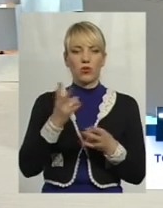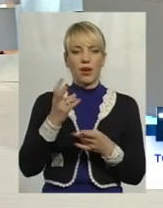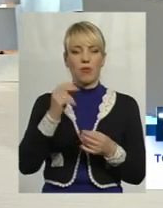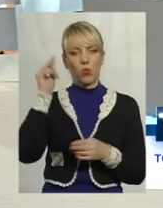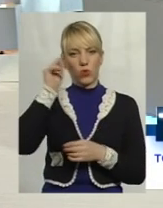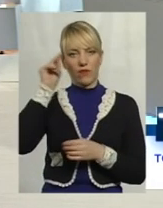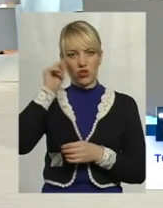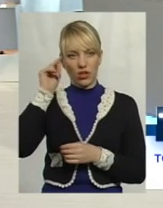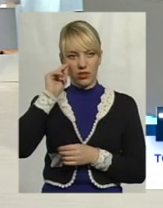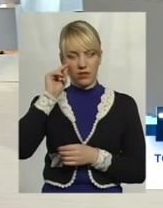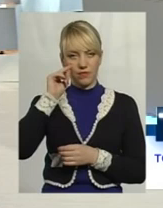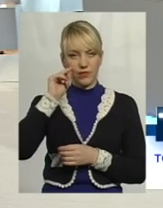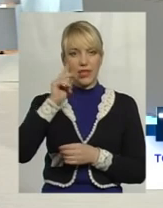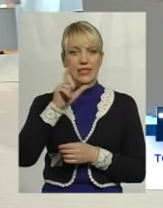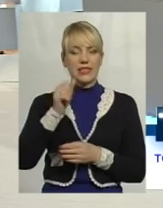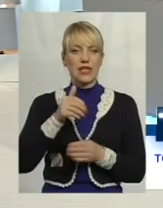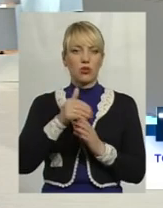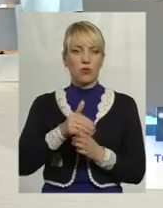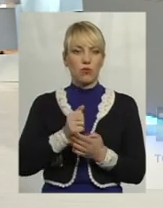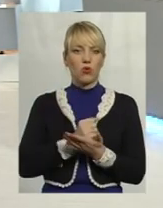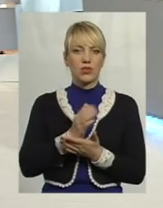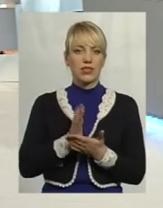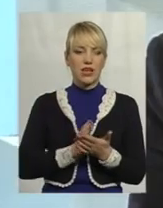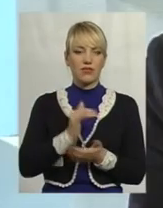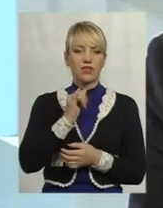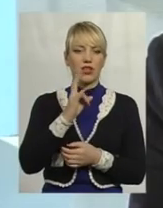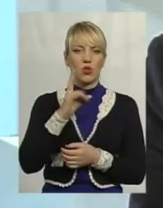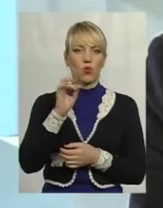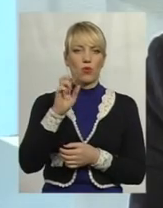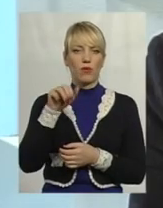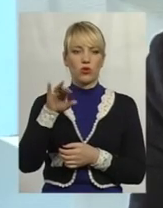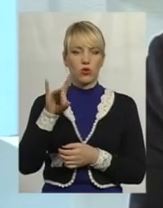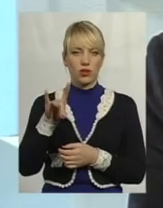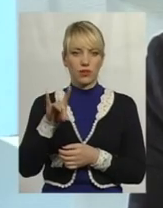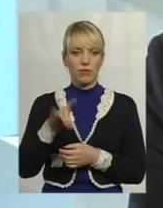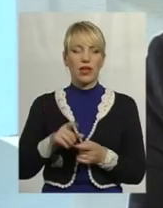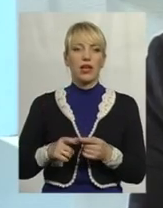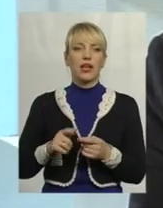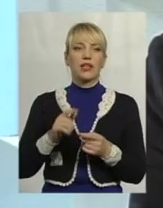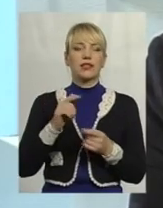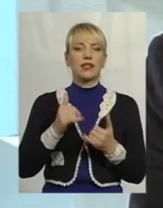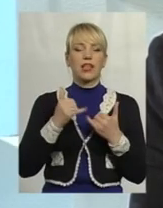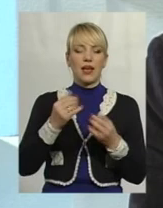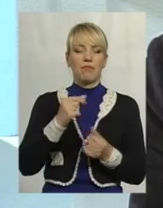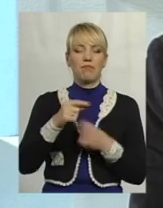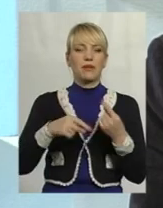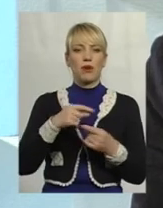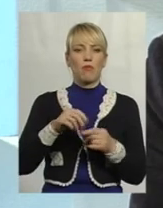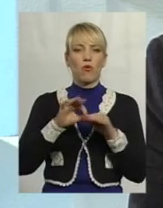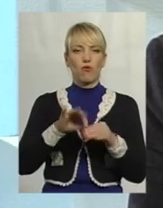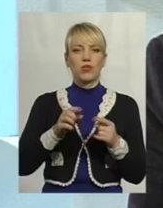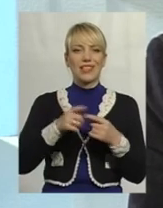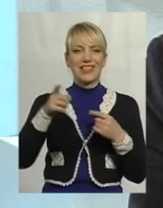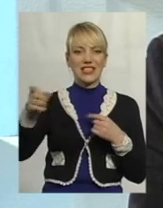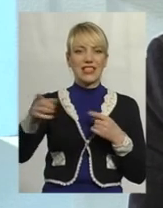допомогою сервісу «Інкубатор» та онлайн-курсів «Прометей», для підприємців проводяться дистанційні